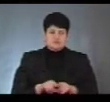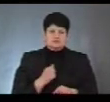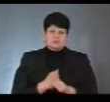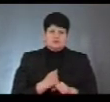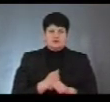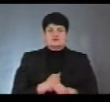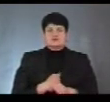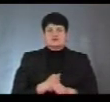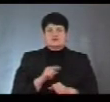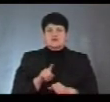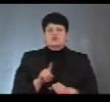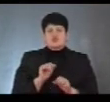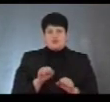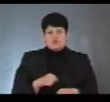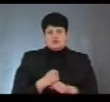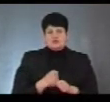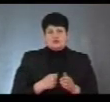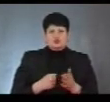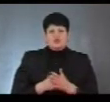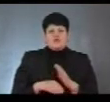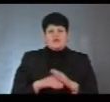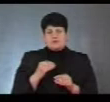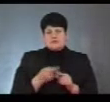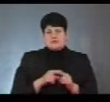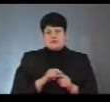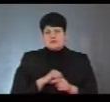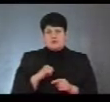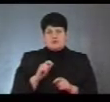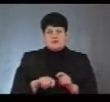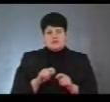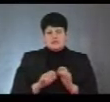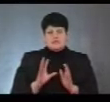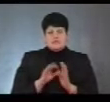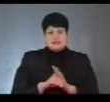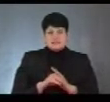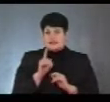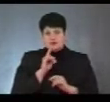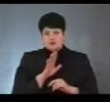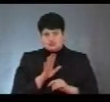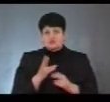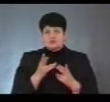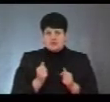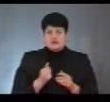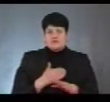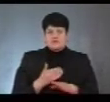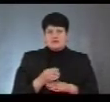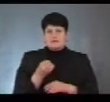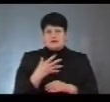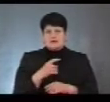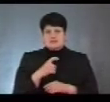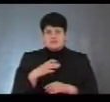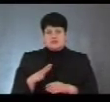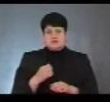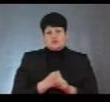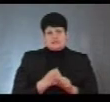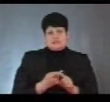Те, що можна зробити до виборів, це самостійно перевірити і внести себе. Так, трошки незручно, але можливо виділити 15 хвилин і це зробити.